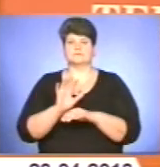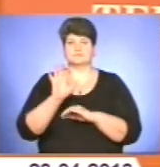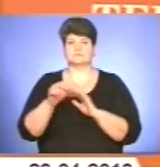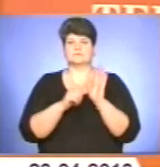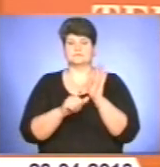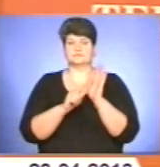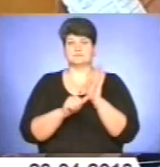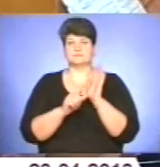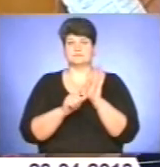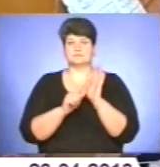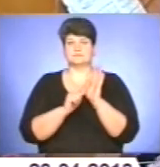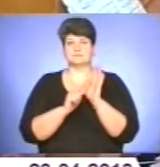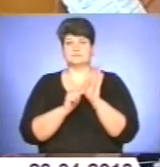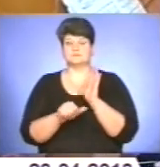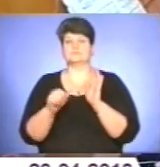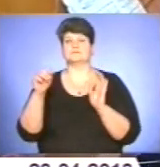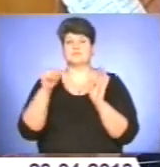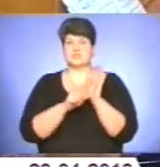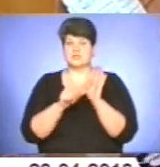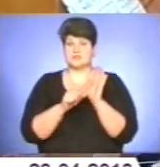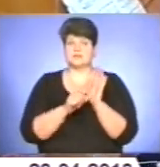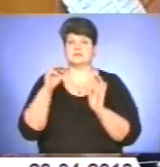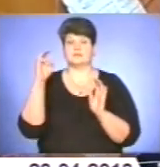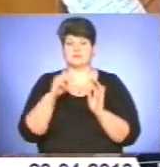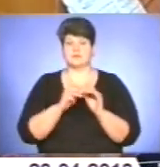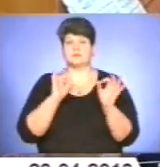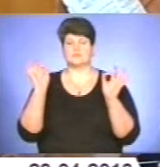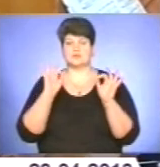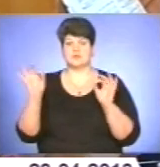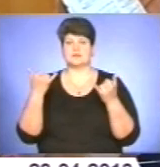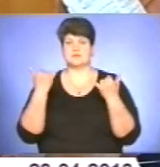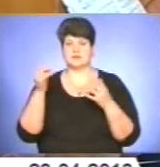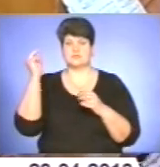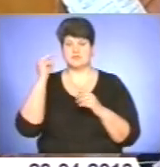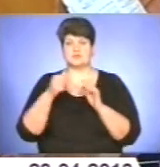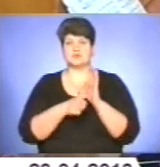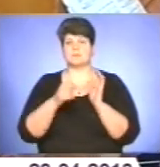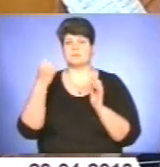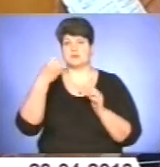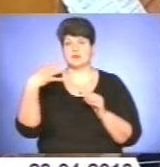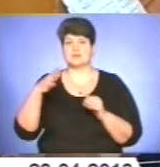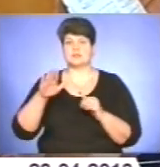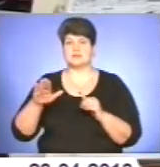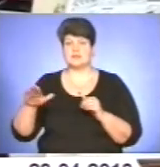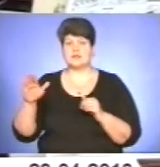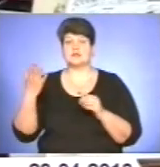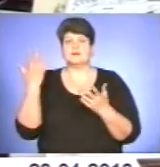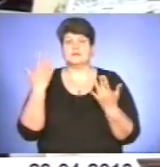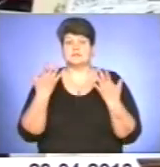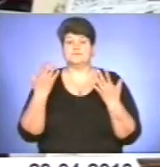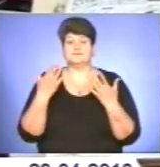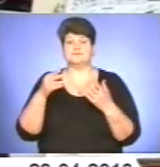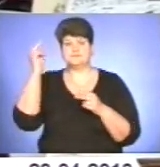тисяч музикантів. Зараз у школі навчається 615 учнів, які освоюють 16 різних музичних інструментів.